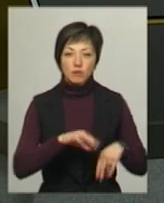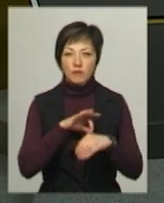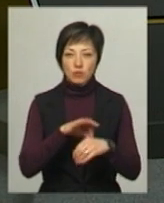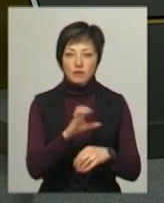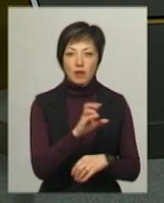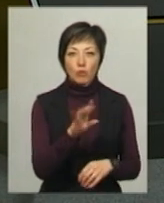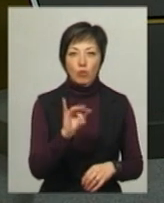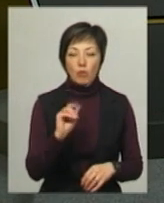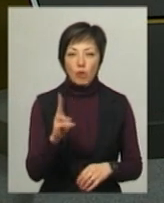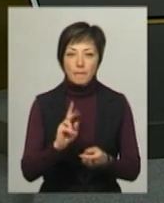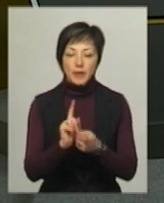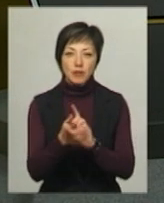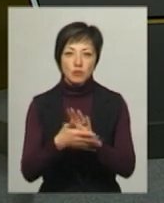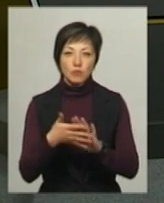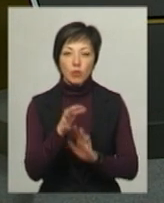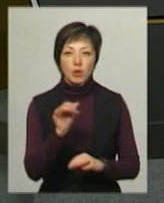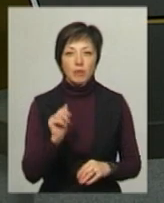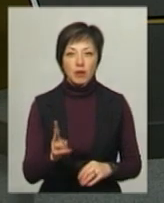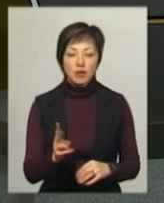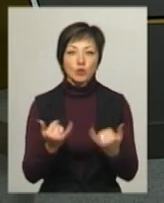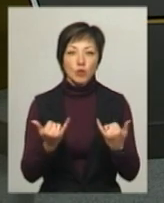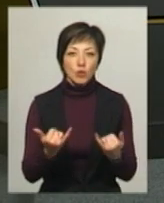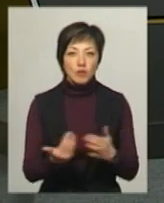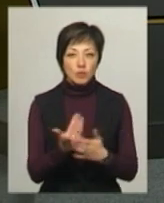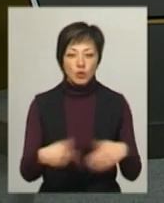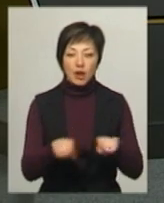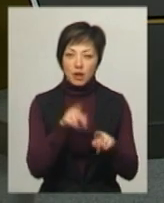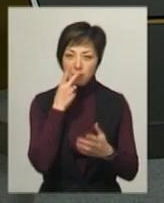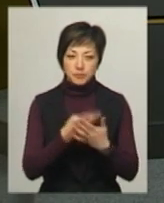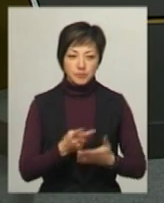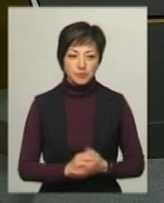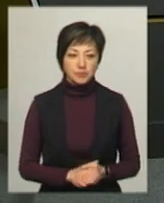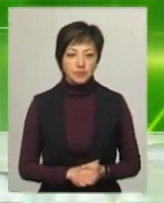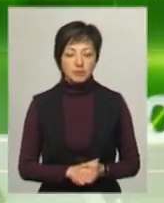Світлана Поробок, диктор жестової мови Ольга Рибак. Сьогодні у випуску ви побачите.